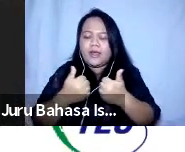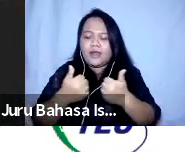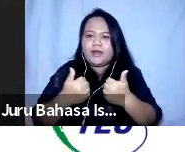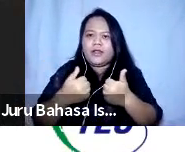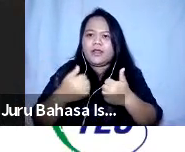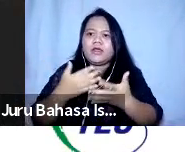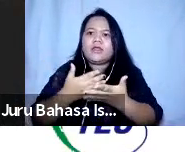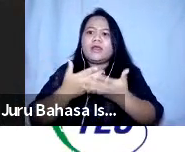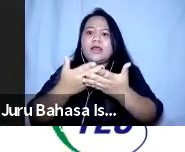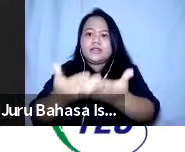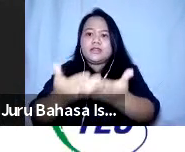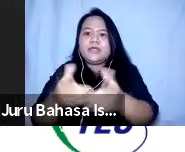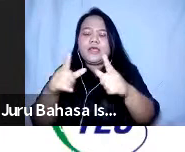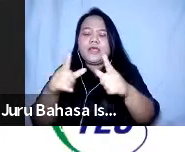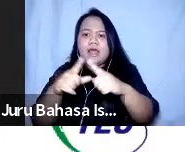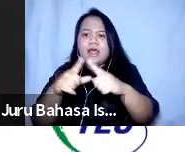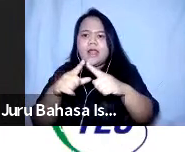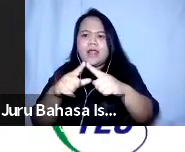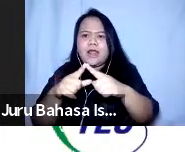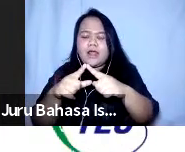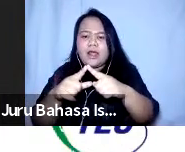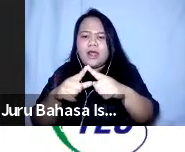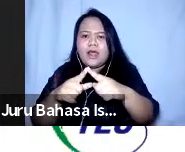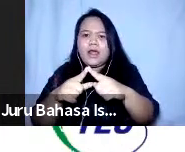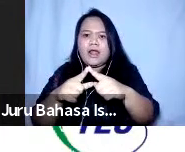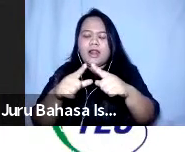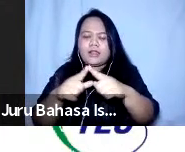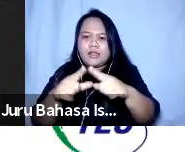perlindungan diri serta vitamin